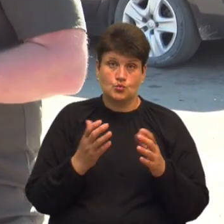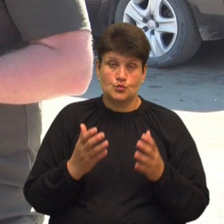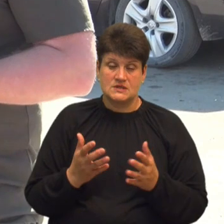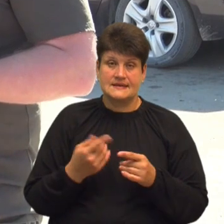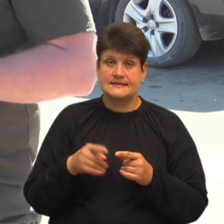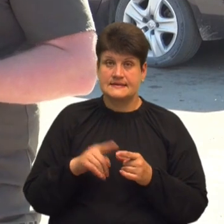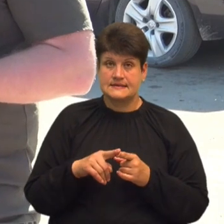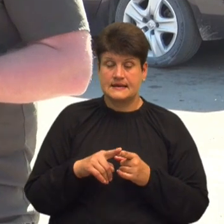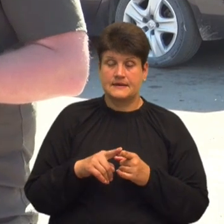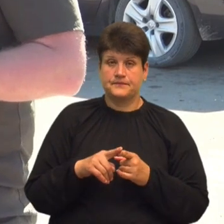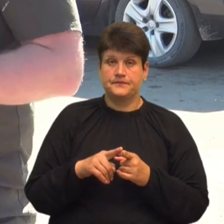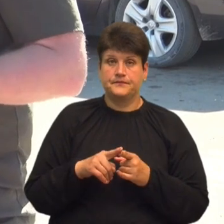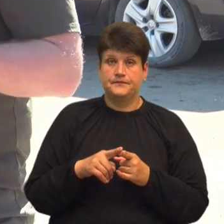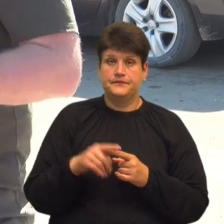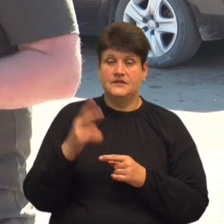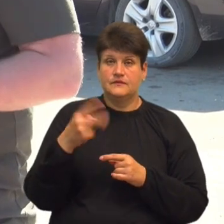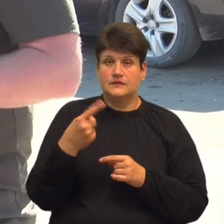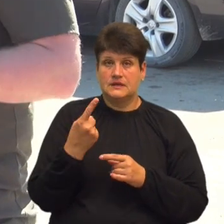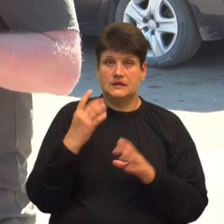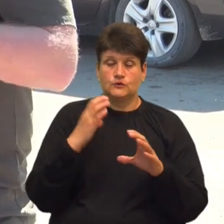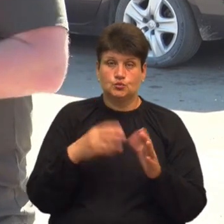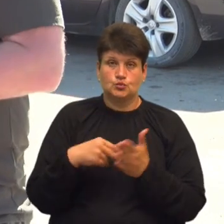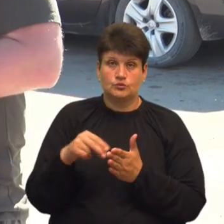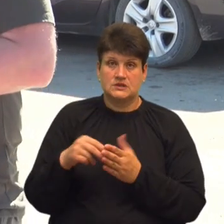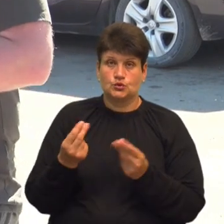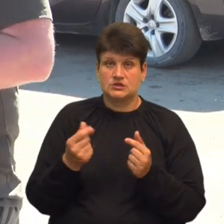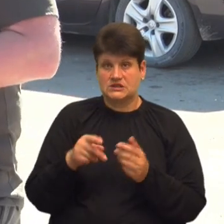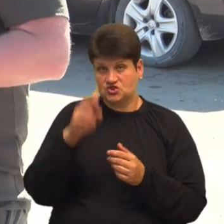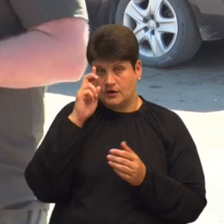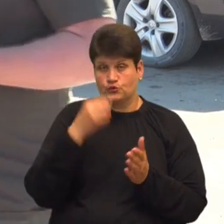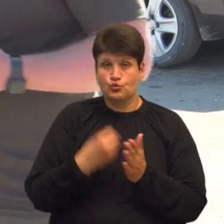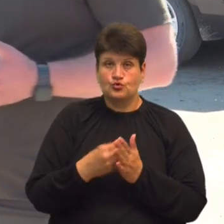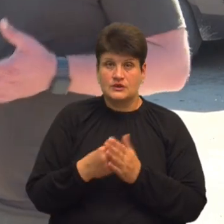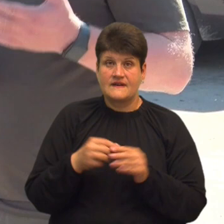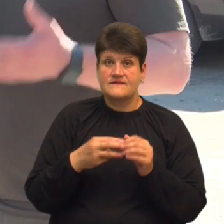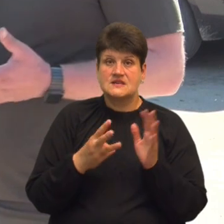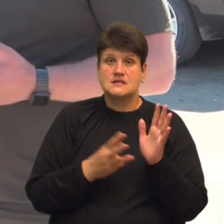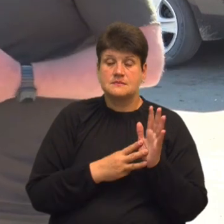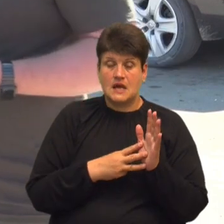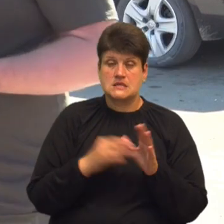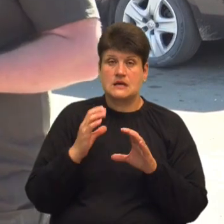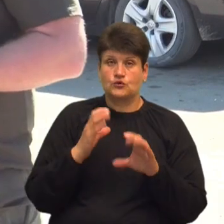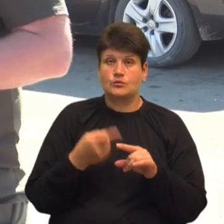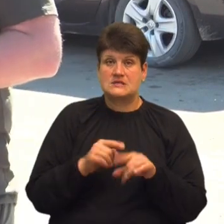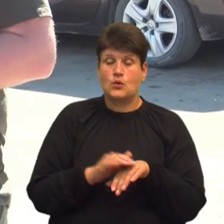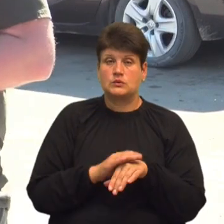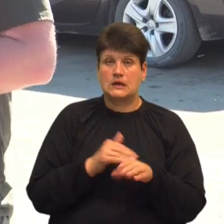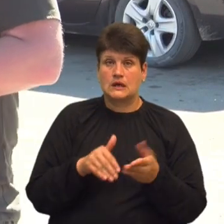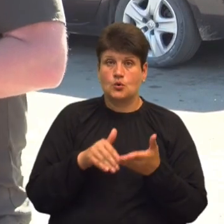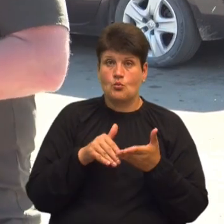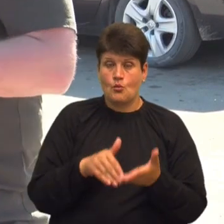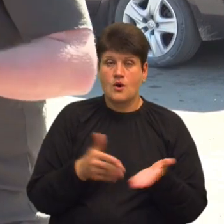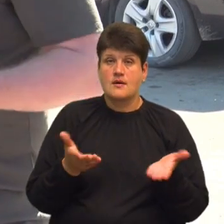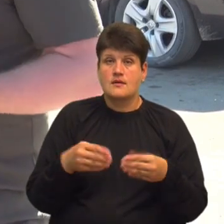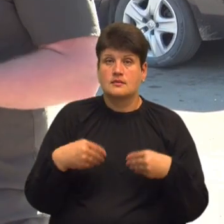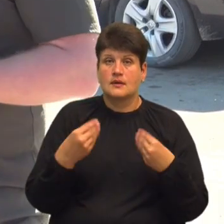Це 20 гривень автобус закуплено за кошти державного бюджету. І 18 автобусів – це є гуманітарна допомога, яка надана